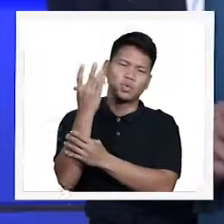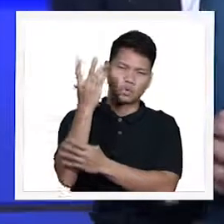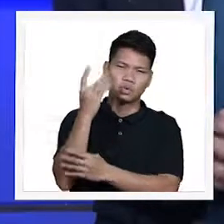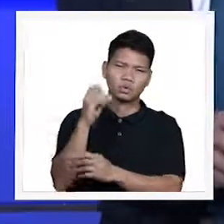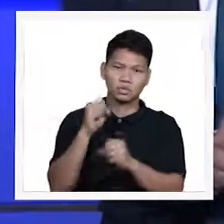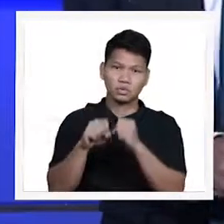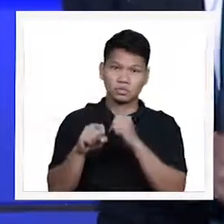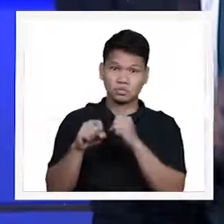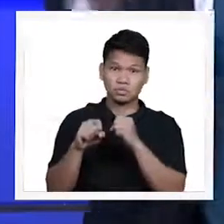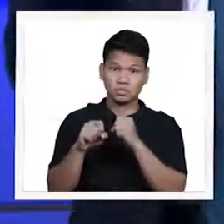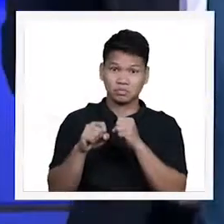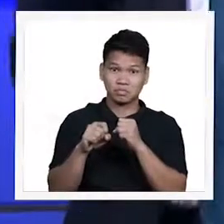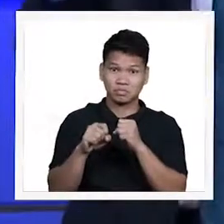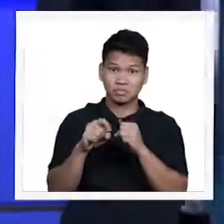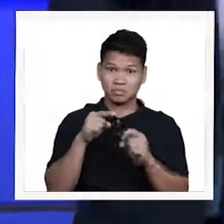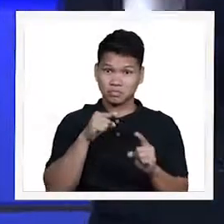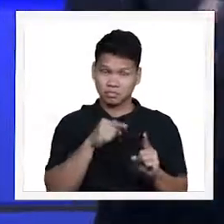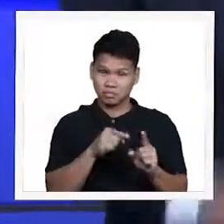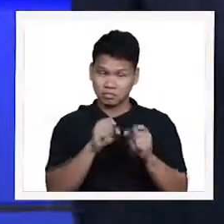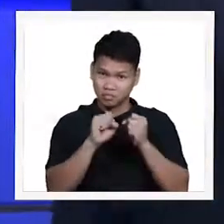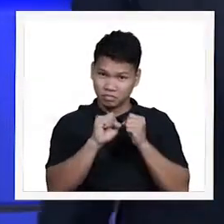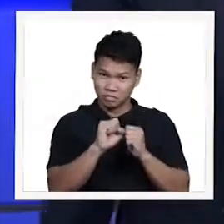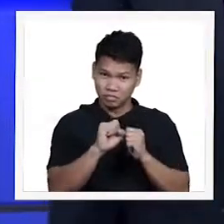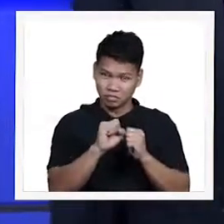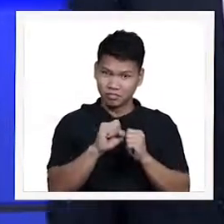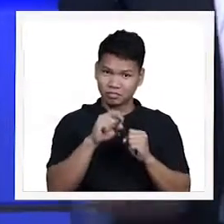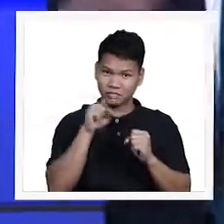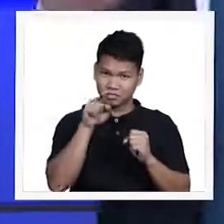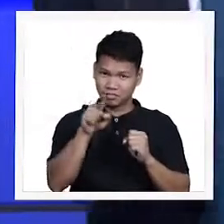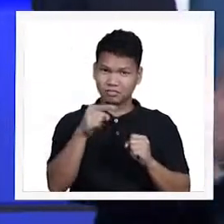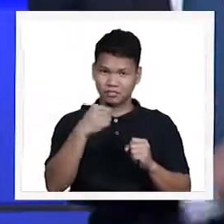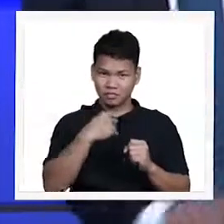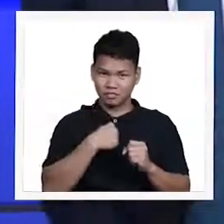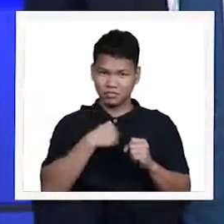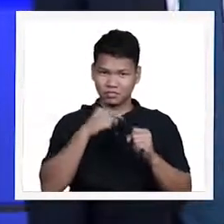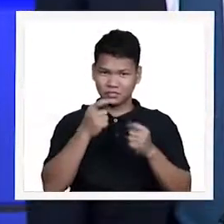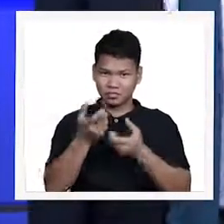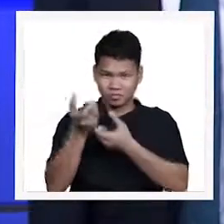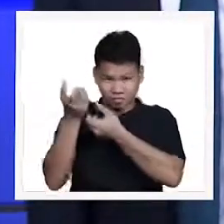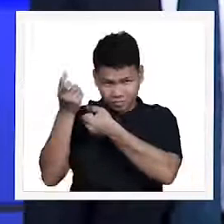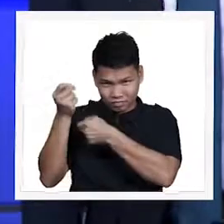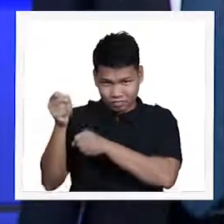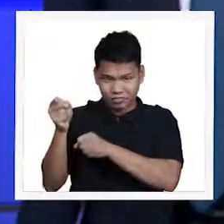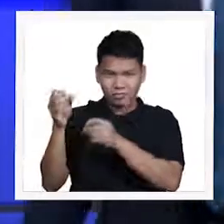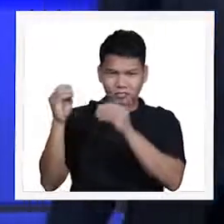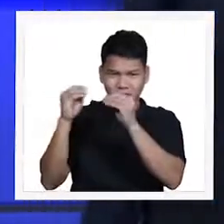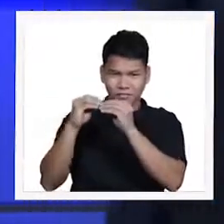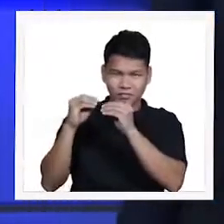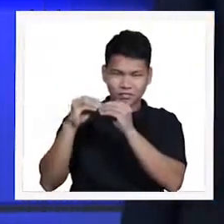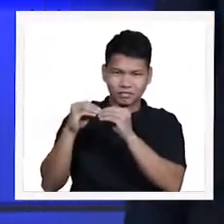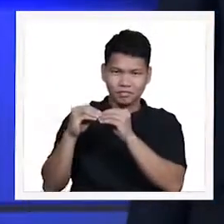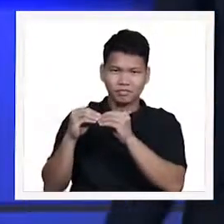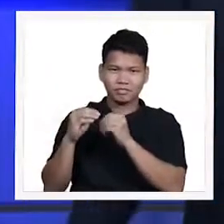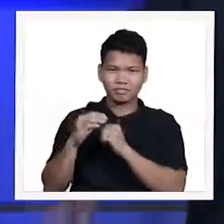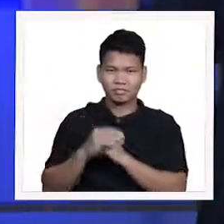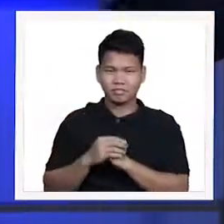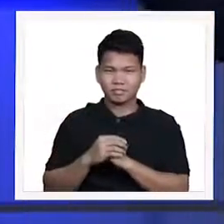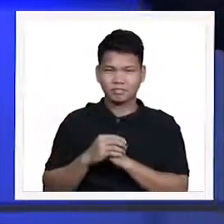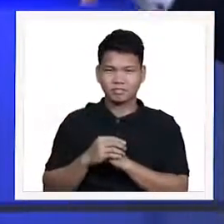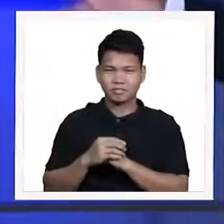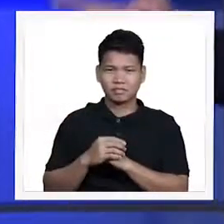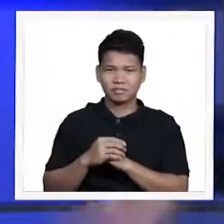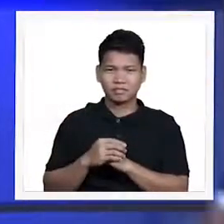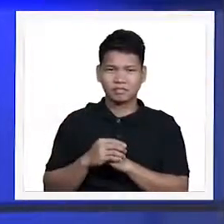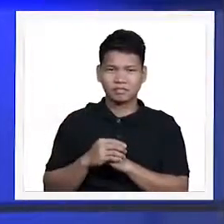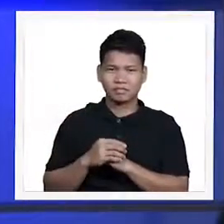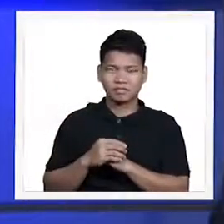matter, He makes you and me trusty or stewardship. Ibinigay niya